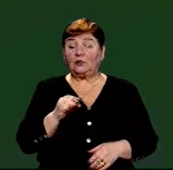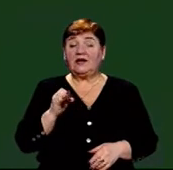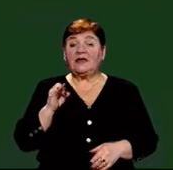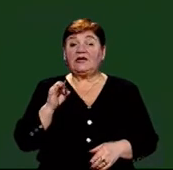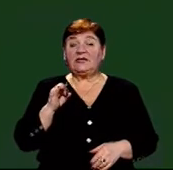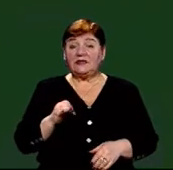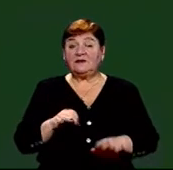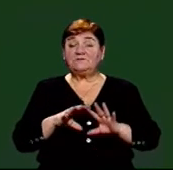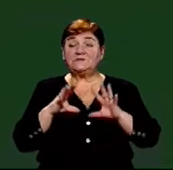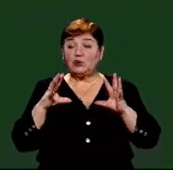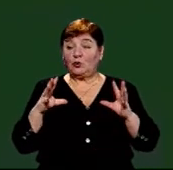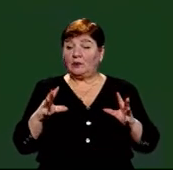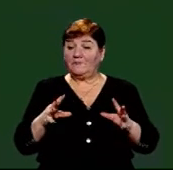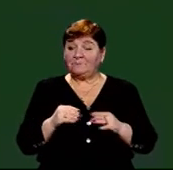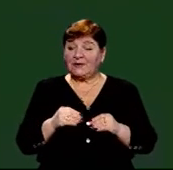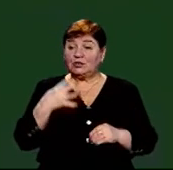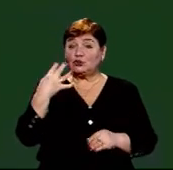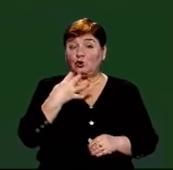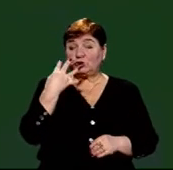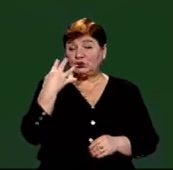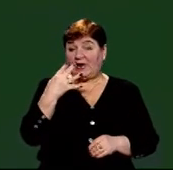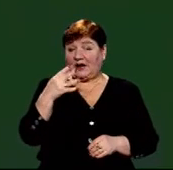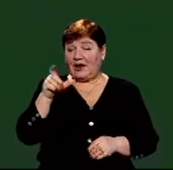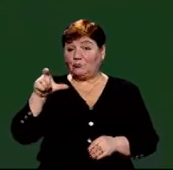Закарпаття Вікторія Тимчику